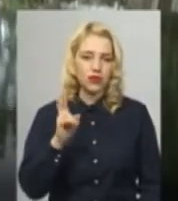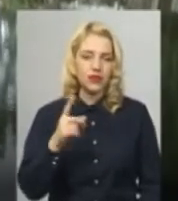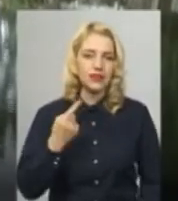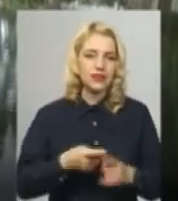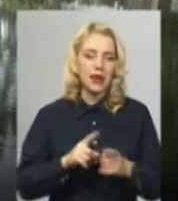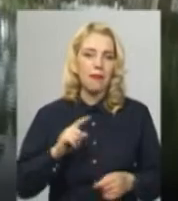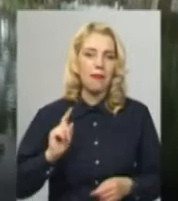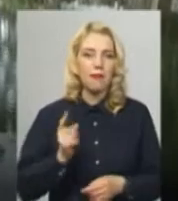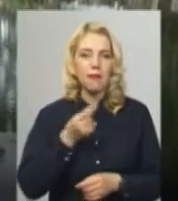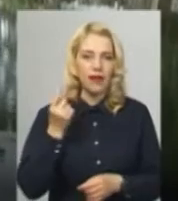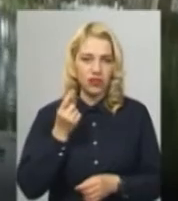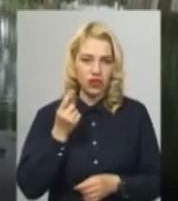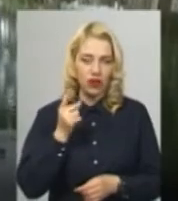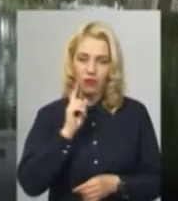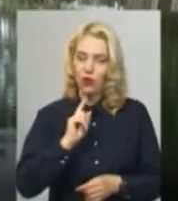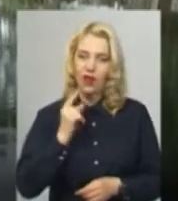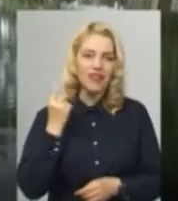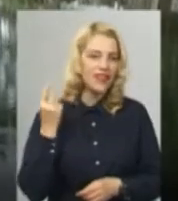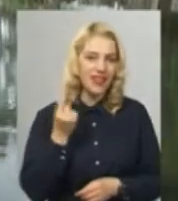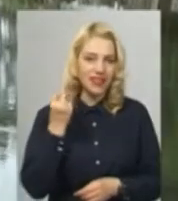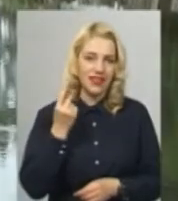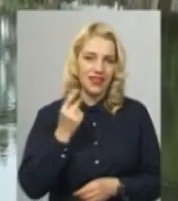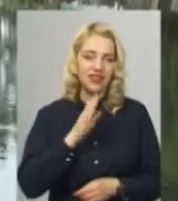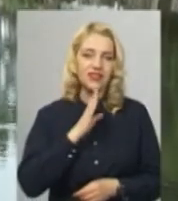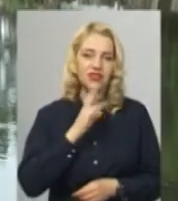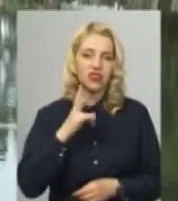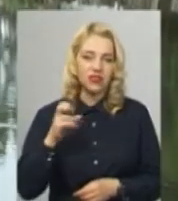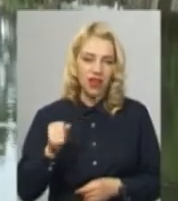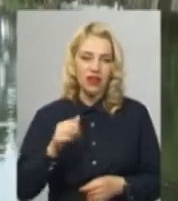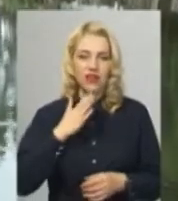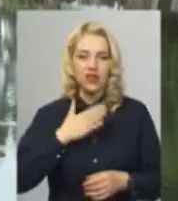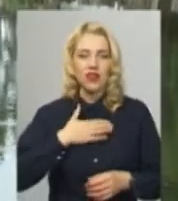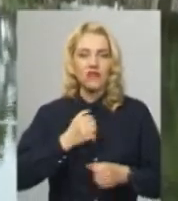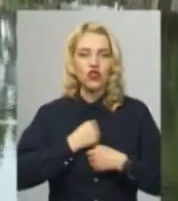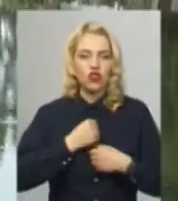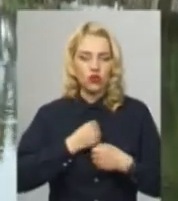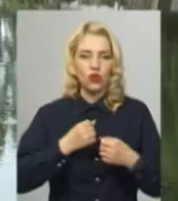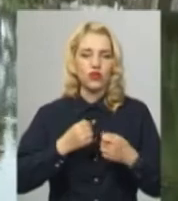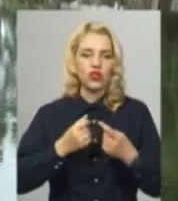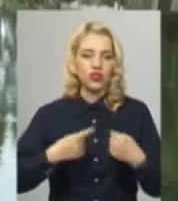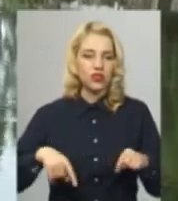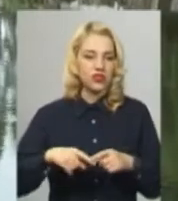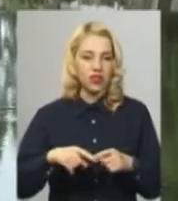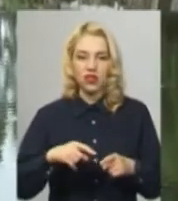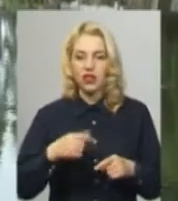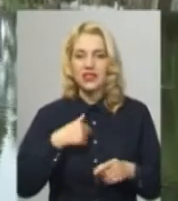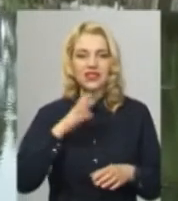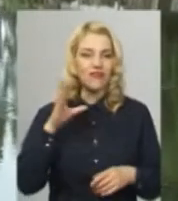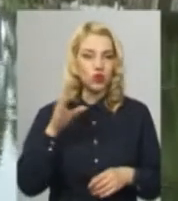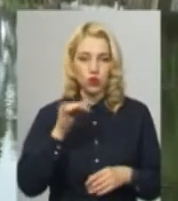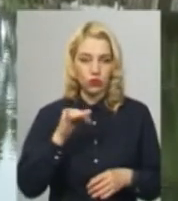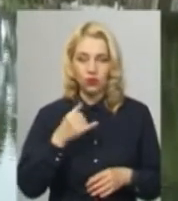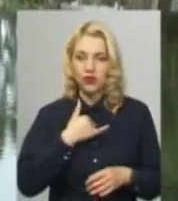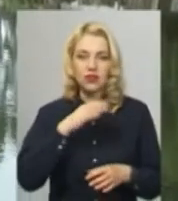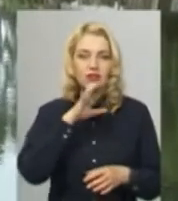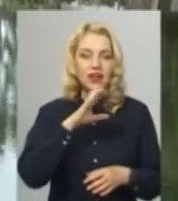поки що єдина дівчина-кінолог в нашій військовій частини. За всю історію ще в нас дівчат не було. Ну,